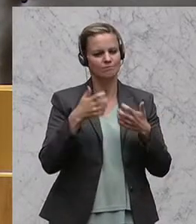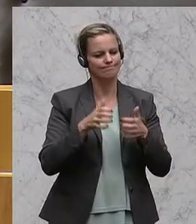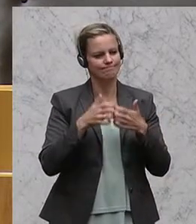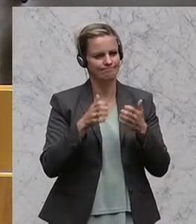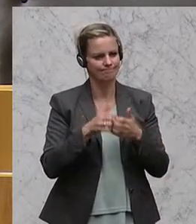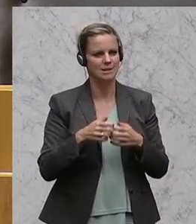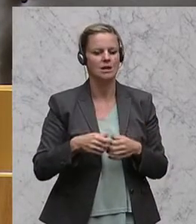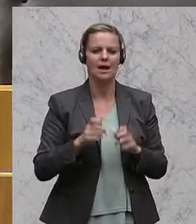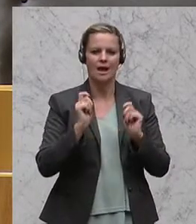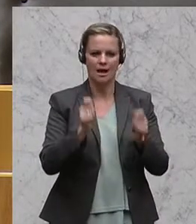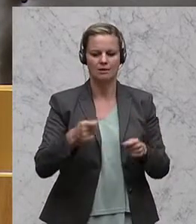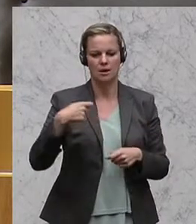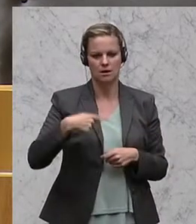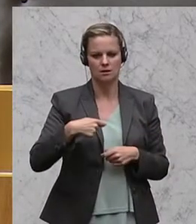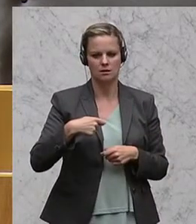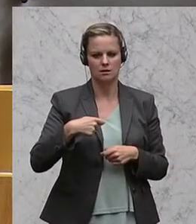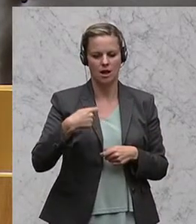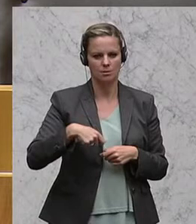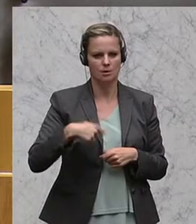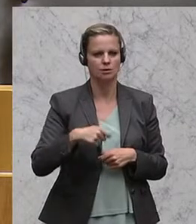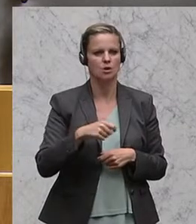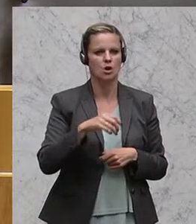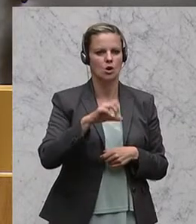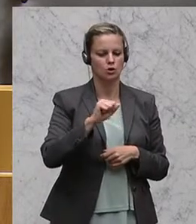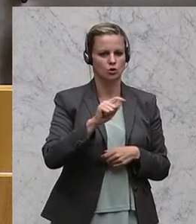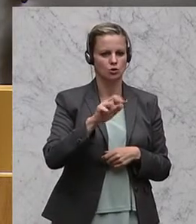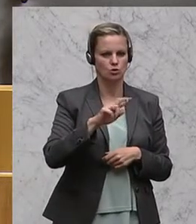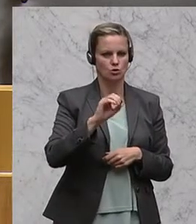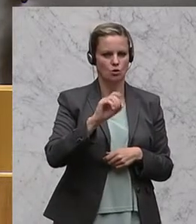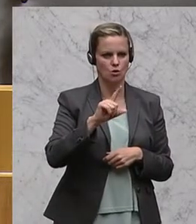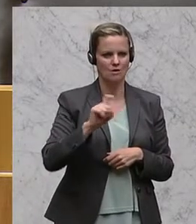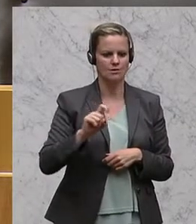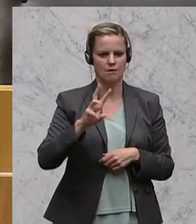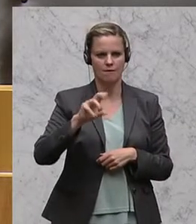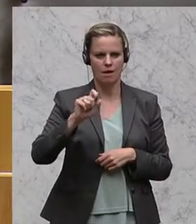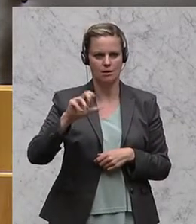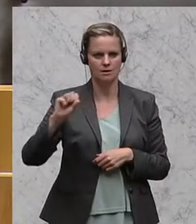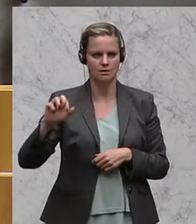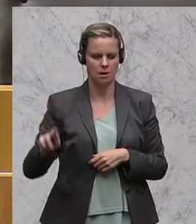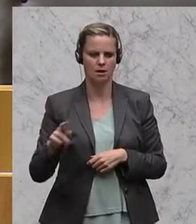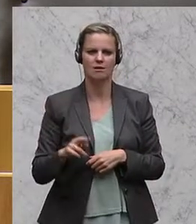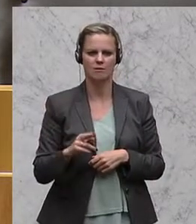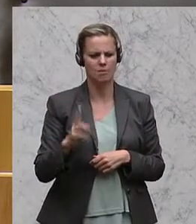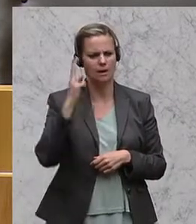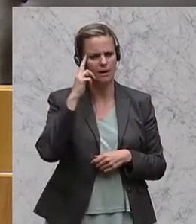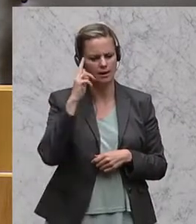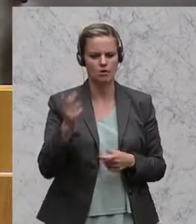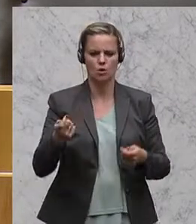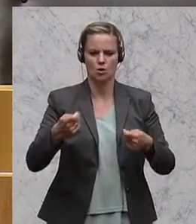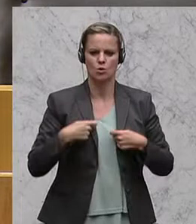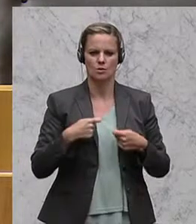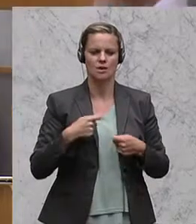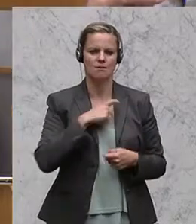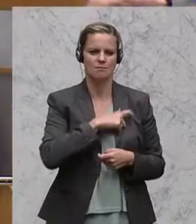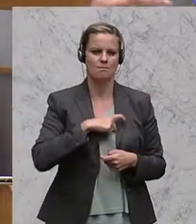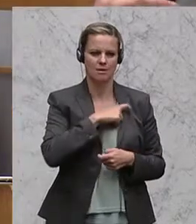Abgeordneten Dr. Strolz, Dr. Walser, Kolleginnen und Kollegen, betreffend Bekenntnis zum Rückzug der Parteipolitik